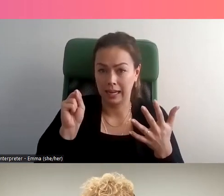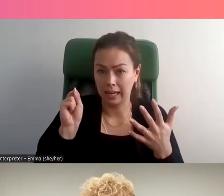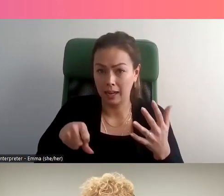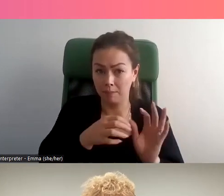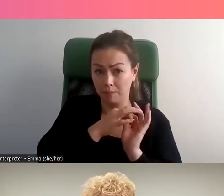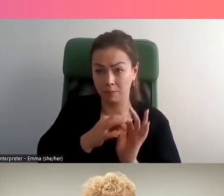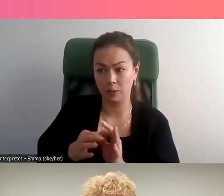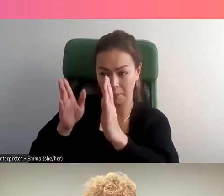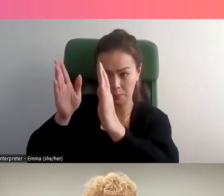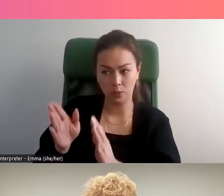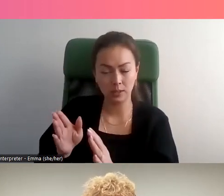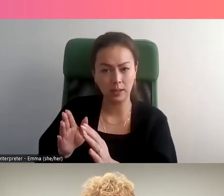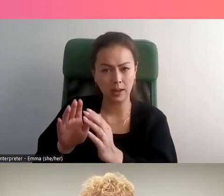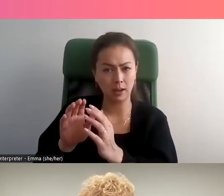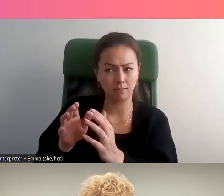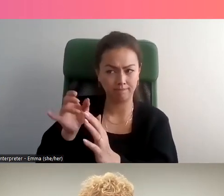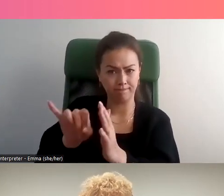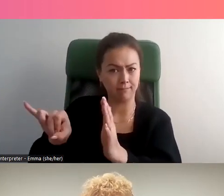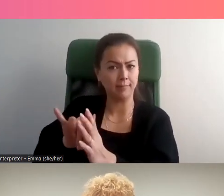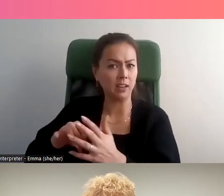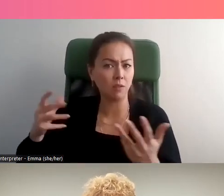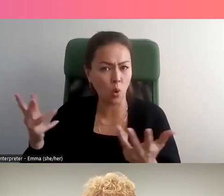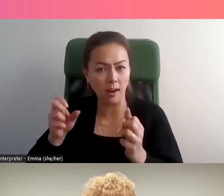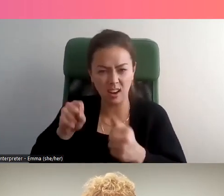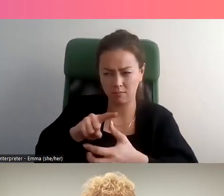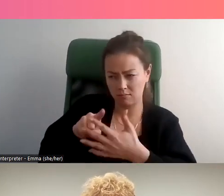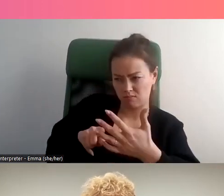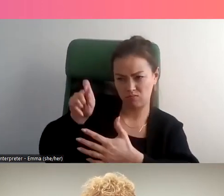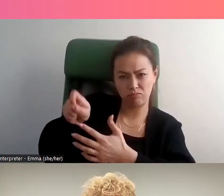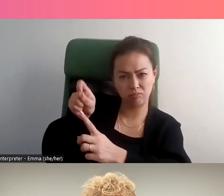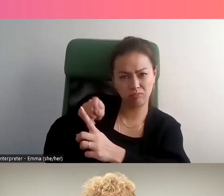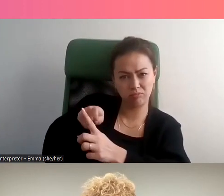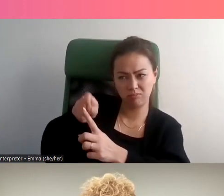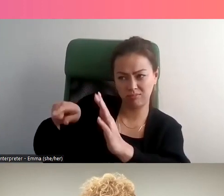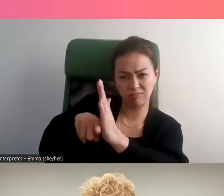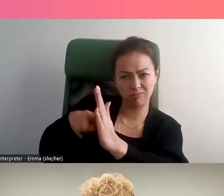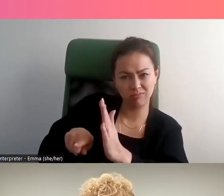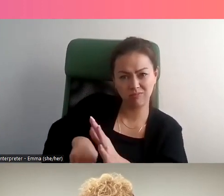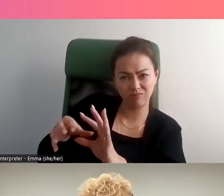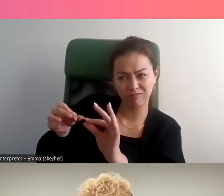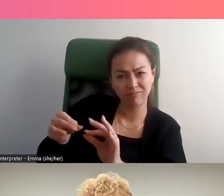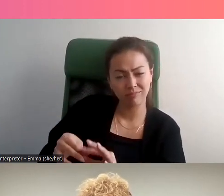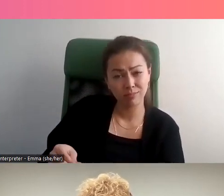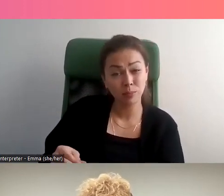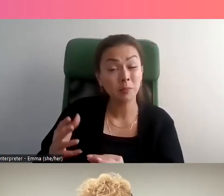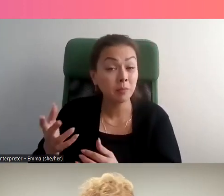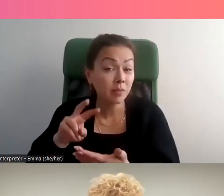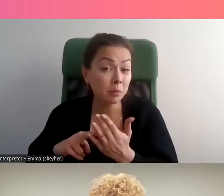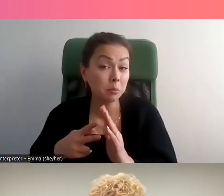la VFG peut être fondée sur l'identité de personne. Cela veut dire, la chose suivante,